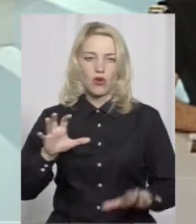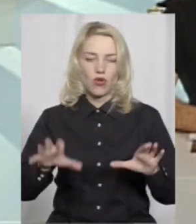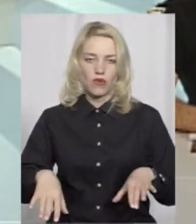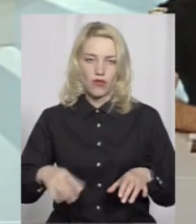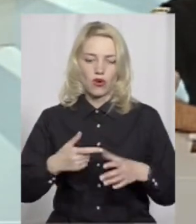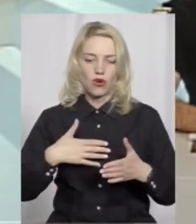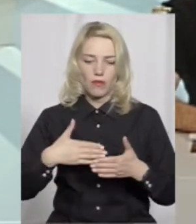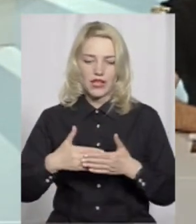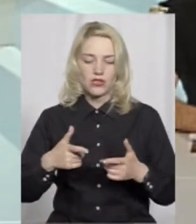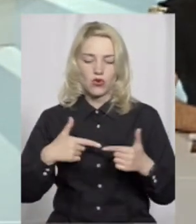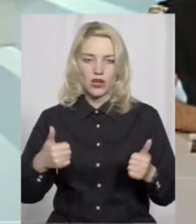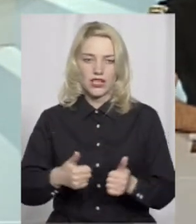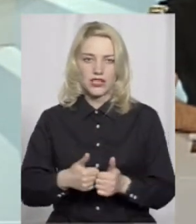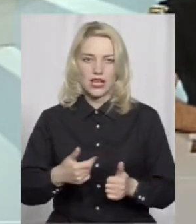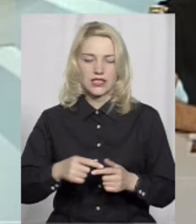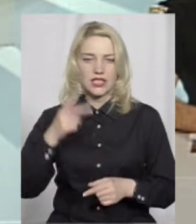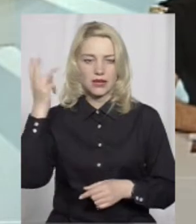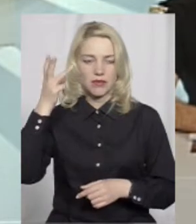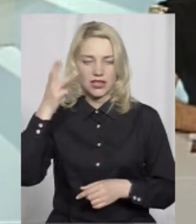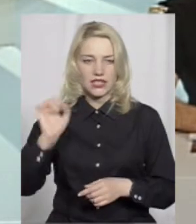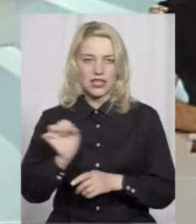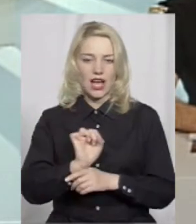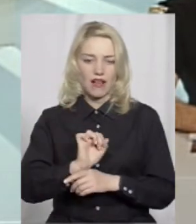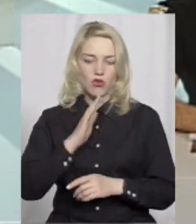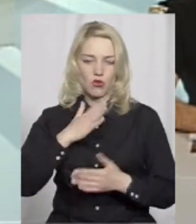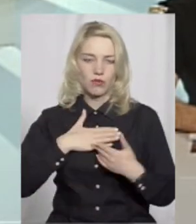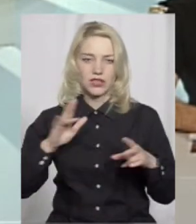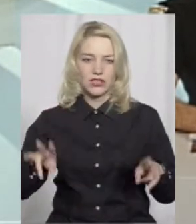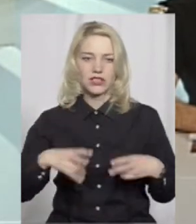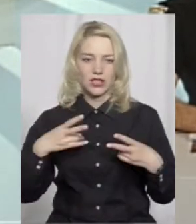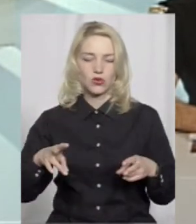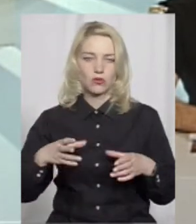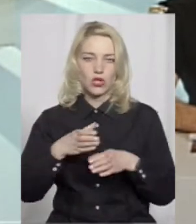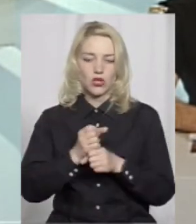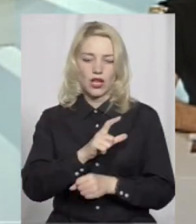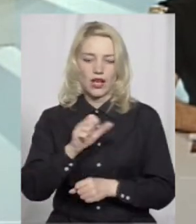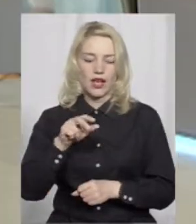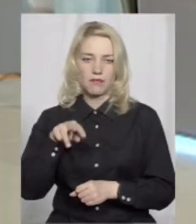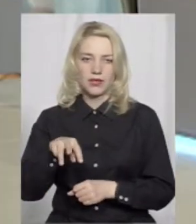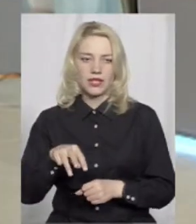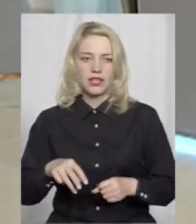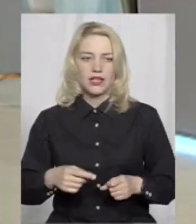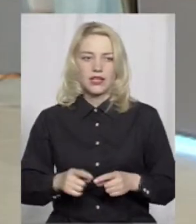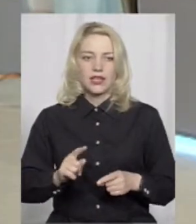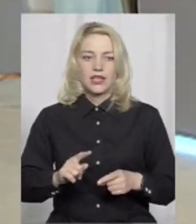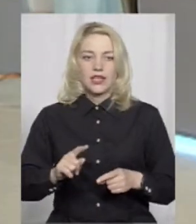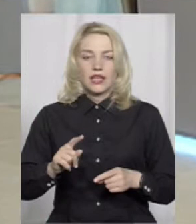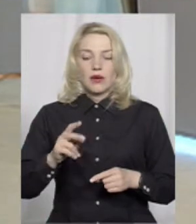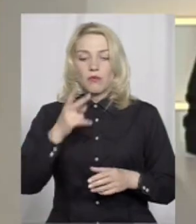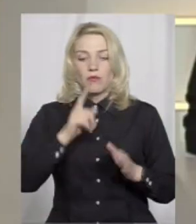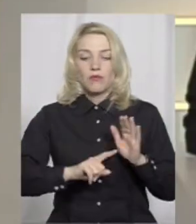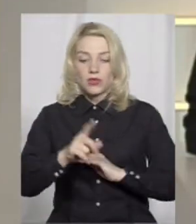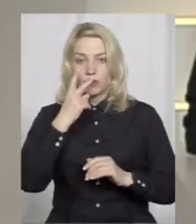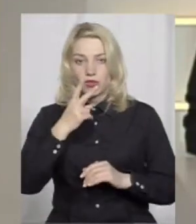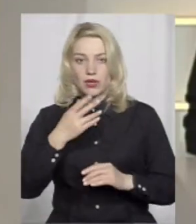головою громадської організації «Хмельницький автолюбительський клуб» скорочено «Халк». На початку розмови подивимось